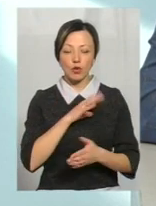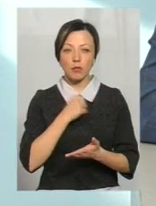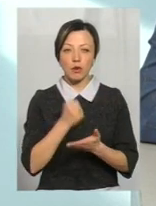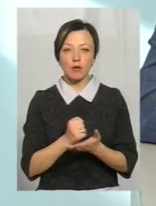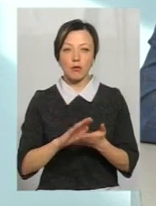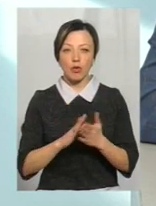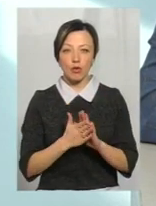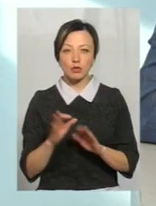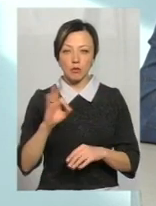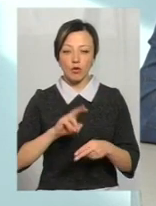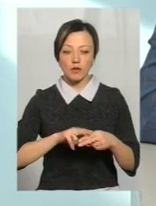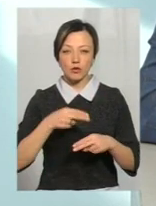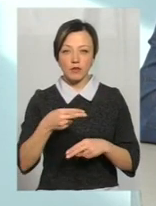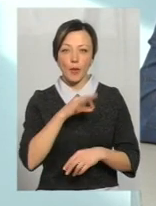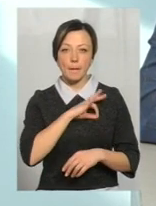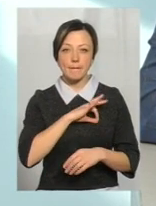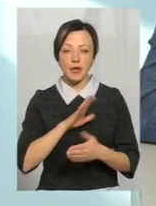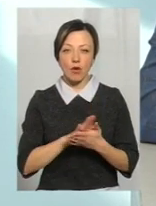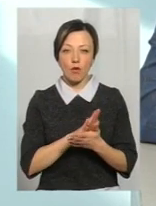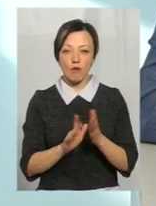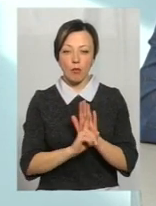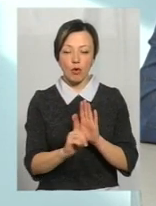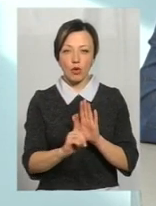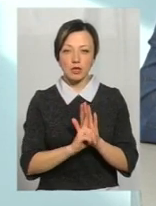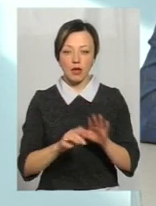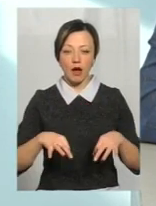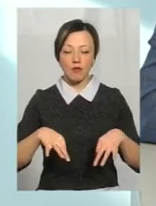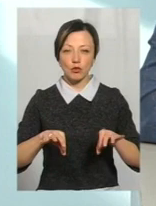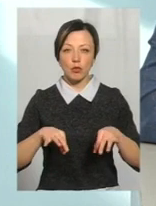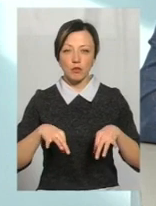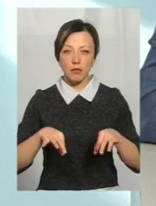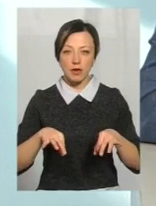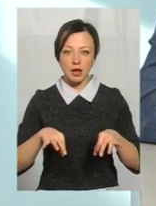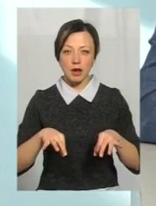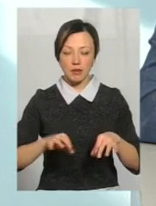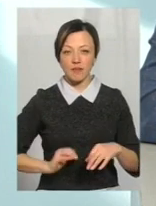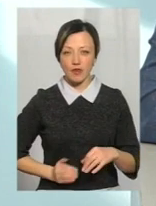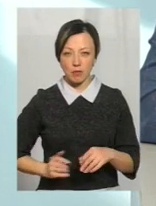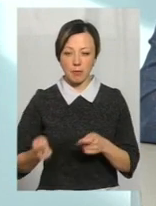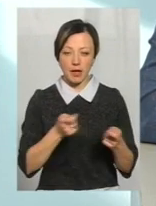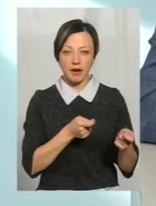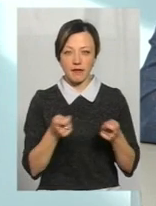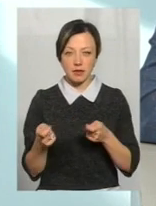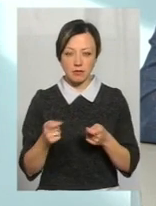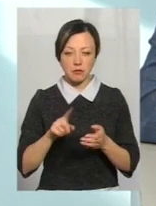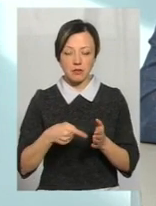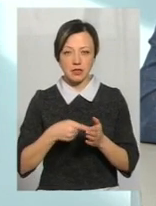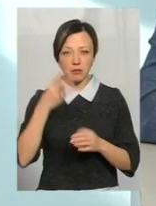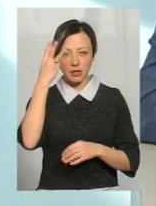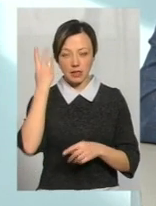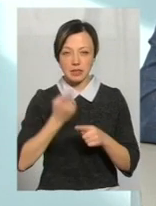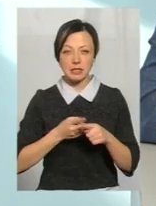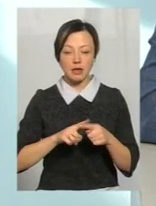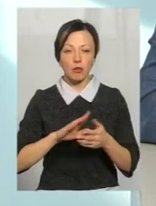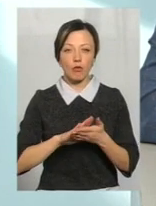положення про відшкодування пільгового приїзду автомобільним перевізникам, які здійснюють перевезення в місті Хмельницькому. Дане